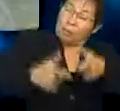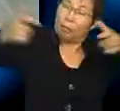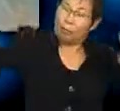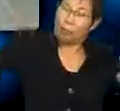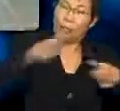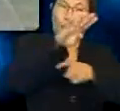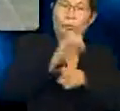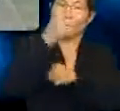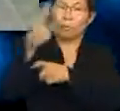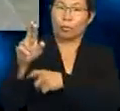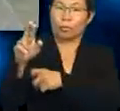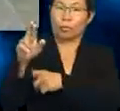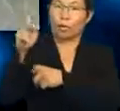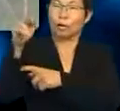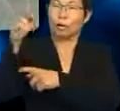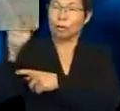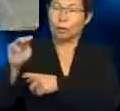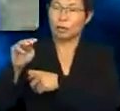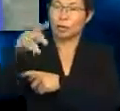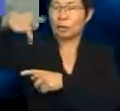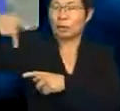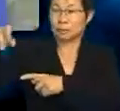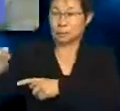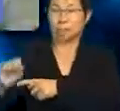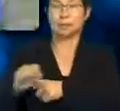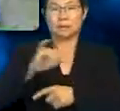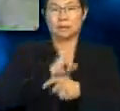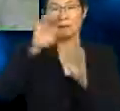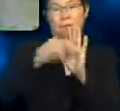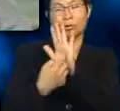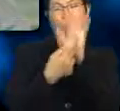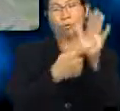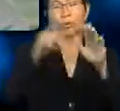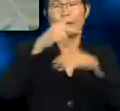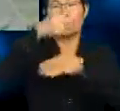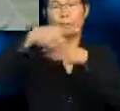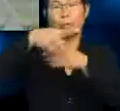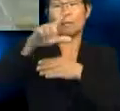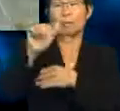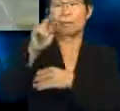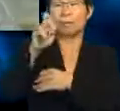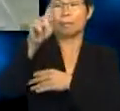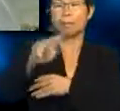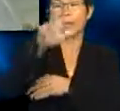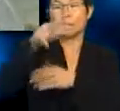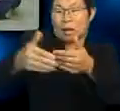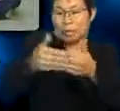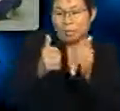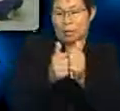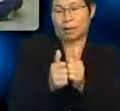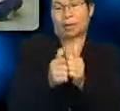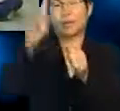,000 km persegi. Saya merupakan planet ketiga hampir dengan matahari.